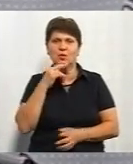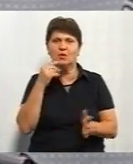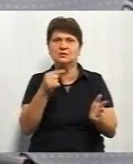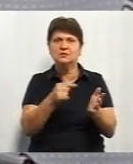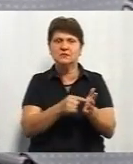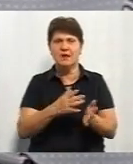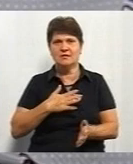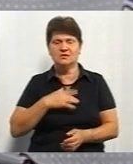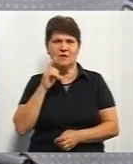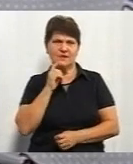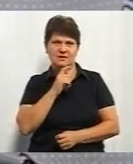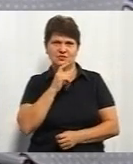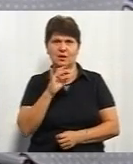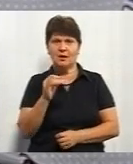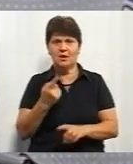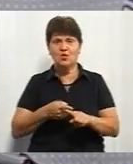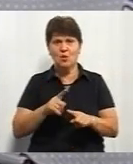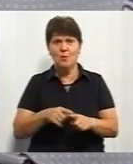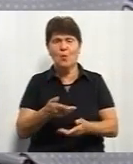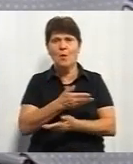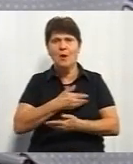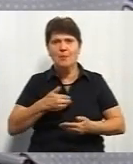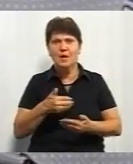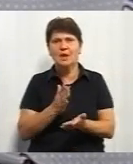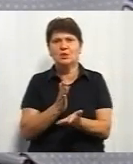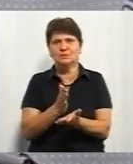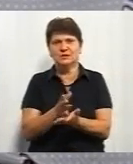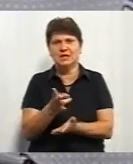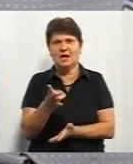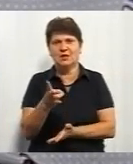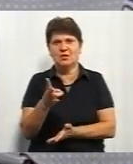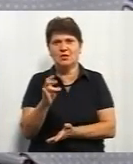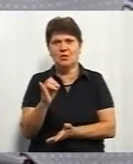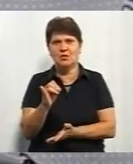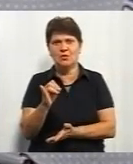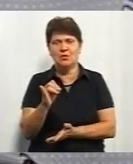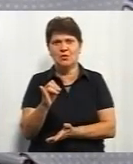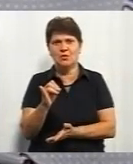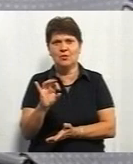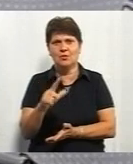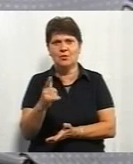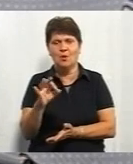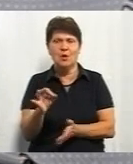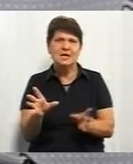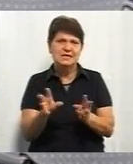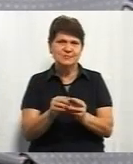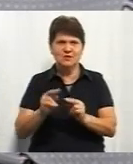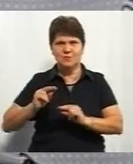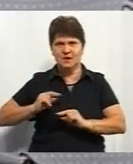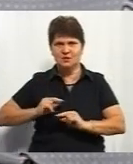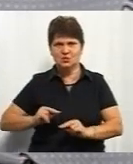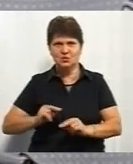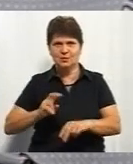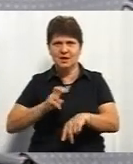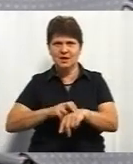на нашій Вінничині, і тому ми безпосередньо, ну так, тесно співпрацюємо з